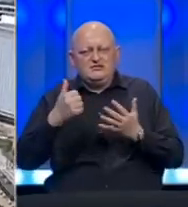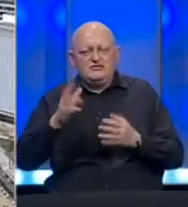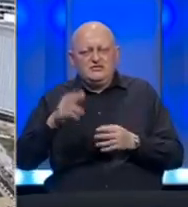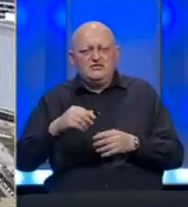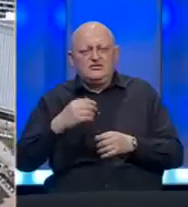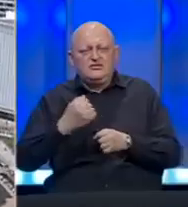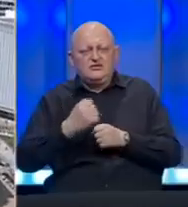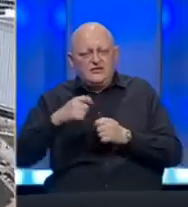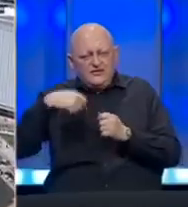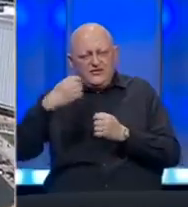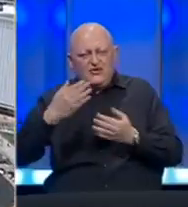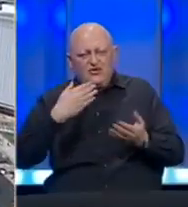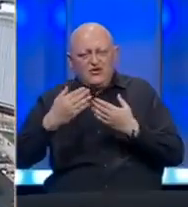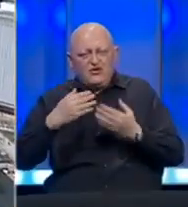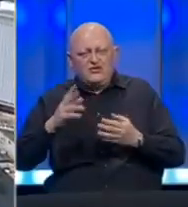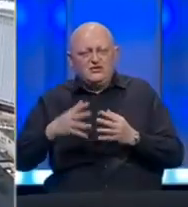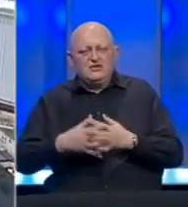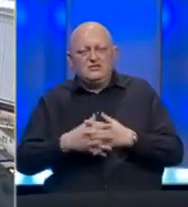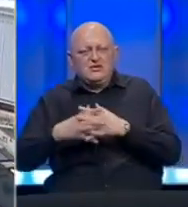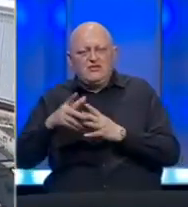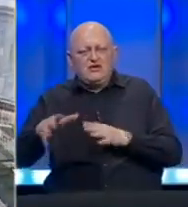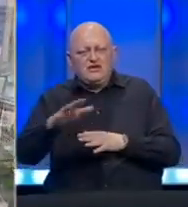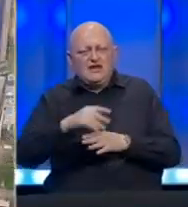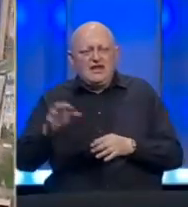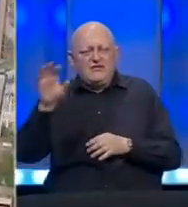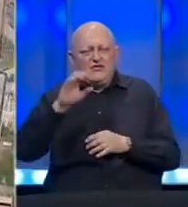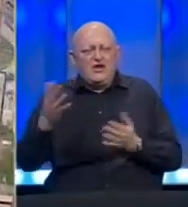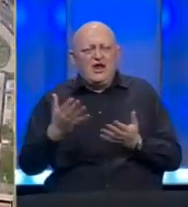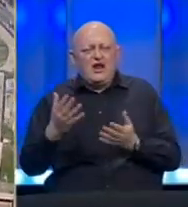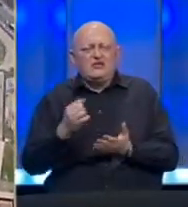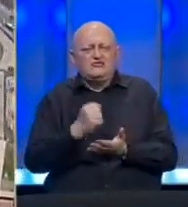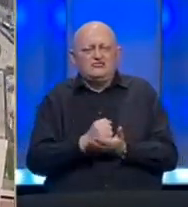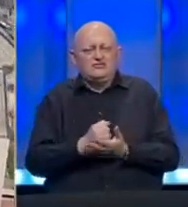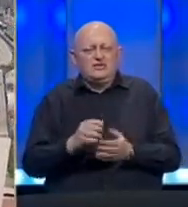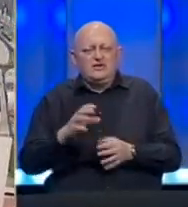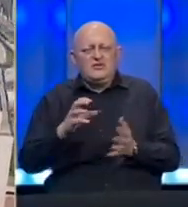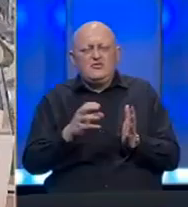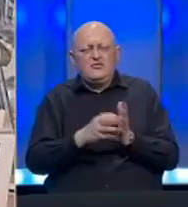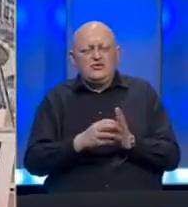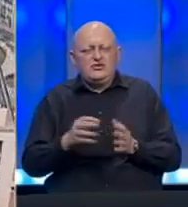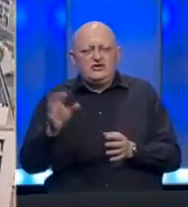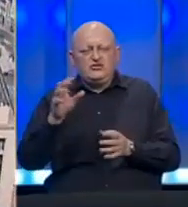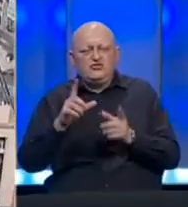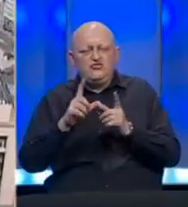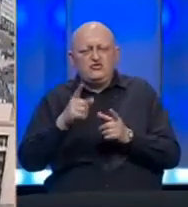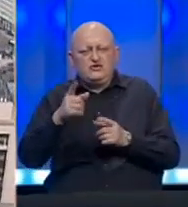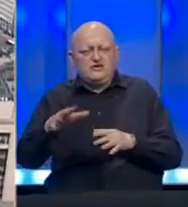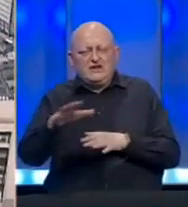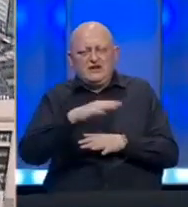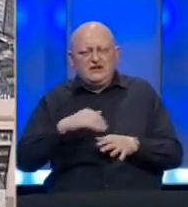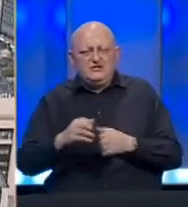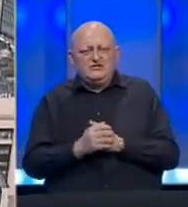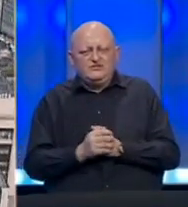i održavanje videokonferencije s partnerima iz ovog dijela Evrope kako bi se utvrdili prioriteti Unije u odnosu na region.